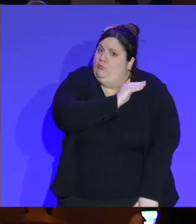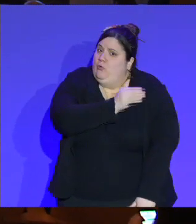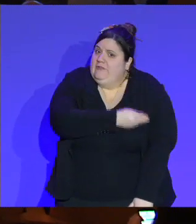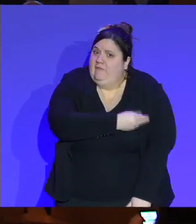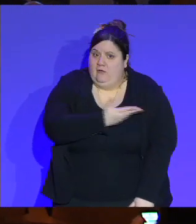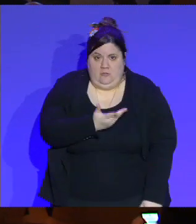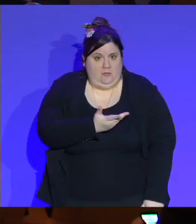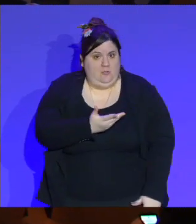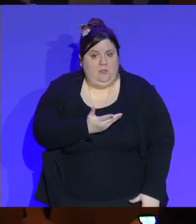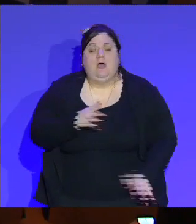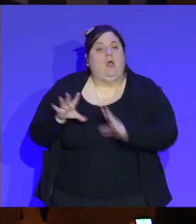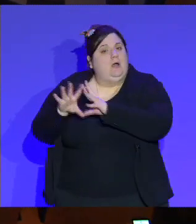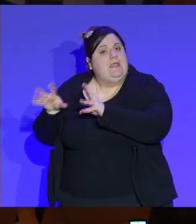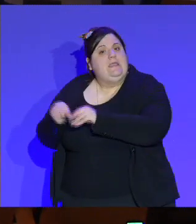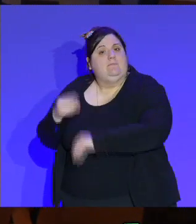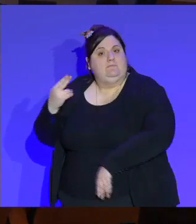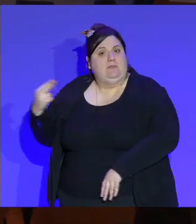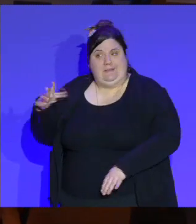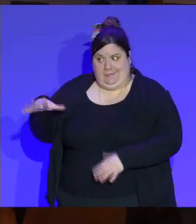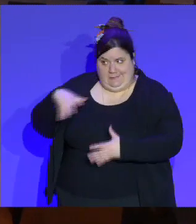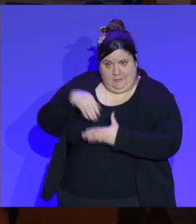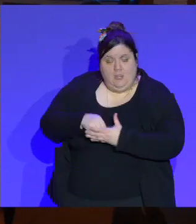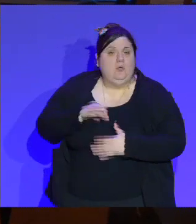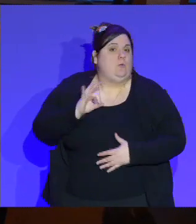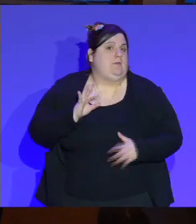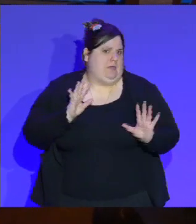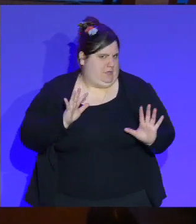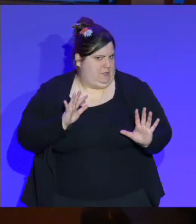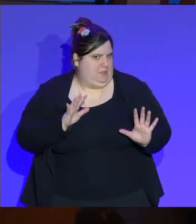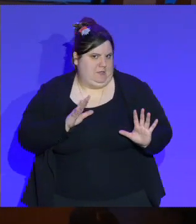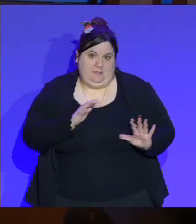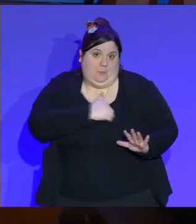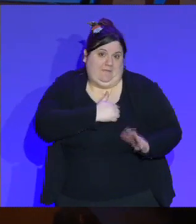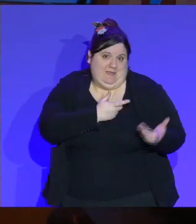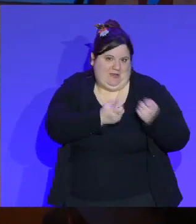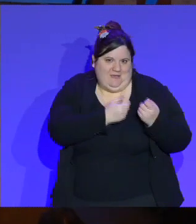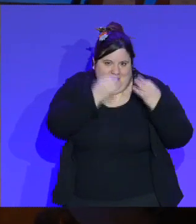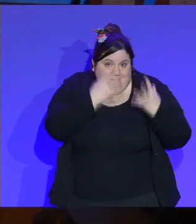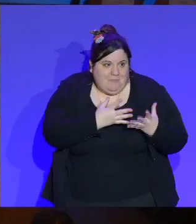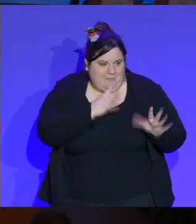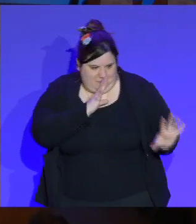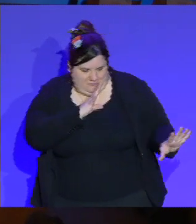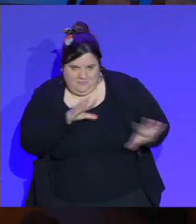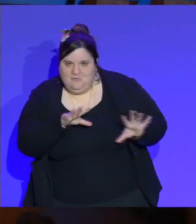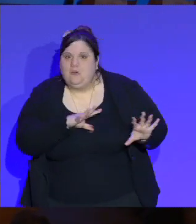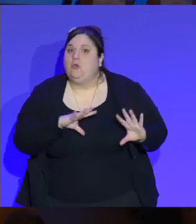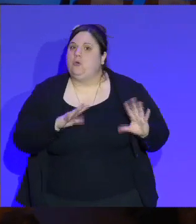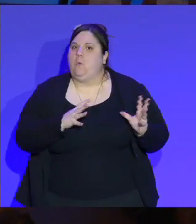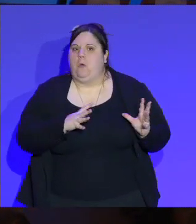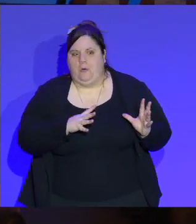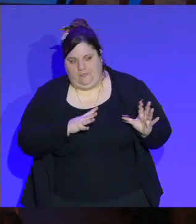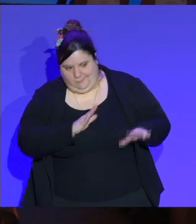en dehors des équipes nationales, ça relève du secteur privé, tout ça, à voir, évidemment, comment on construit le